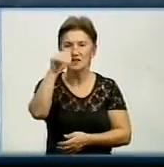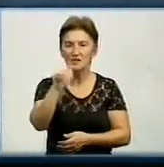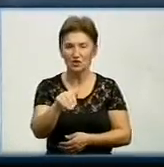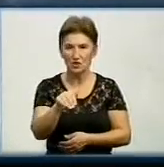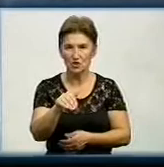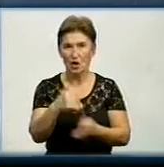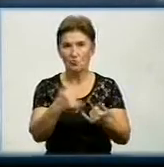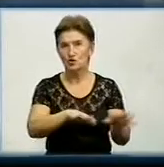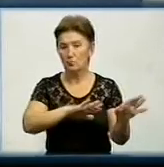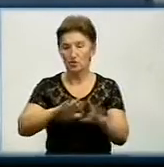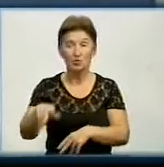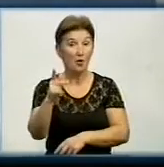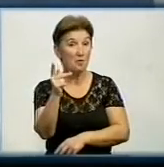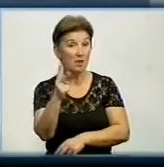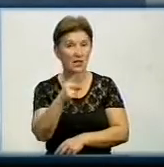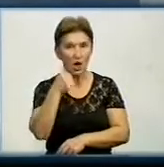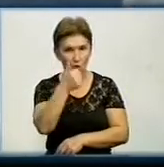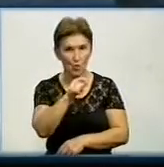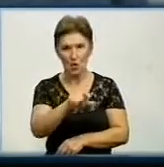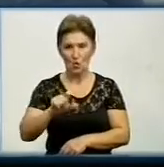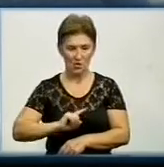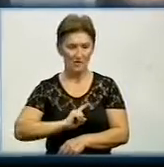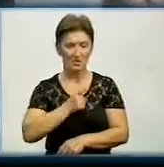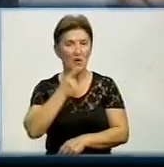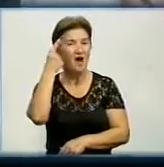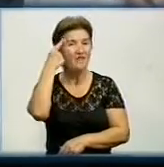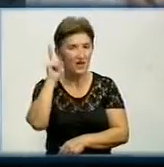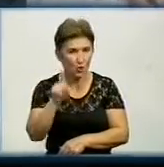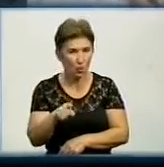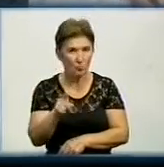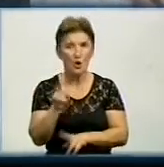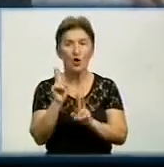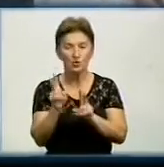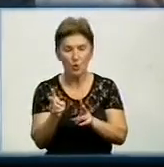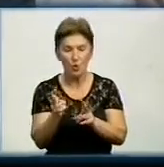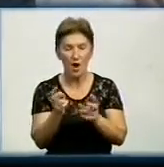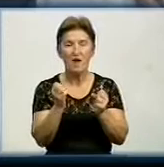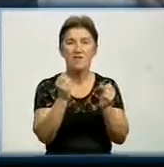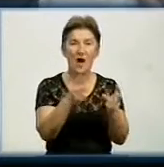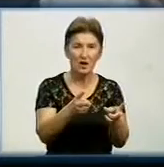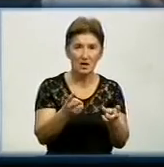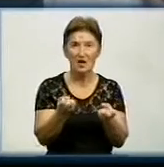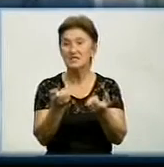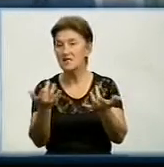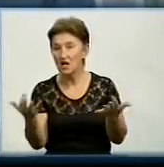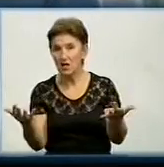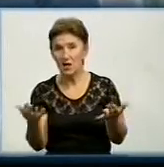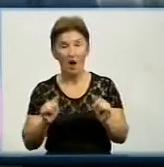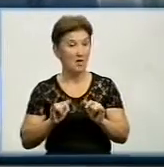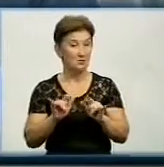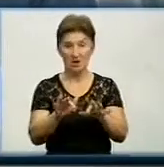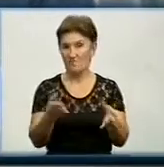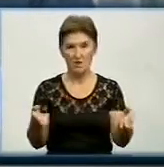Відтоді минуло півтора року. Люди обурюються. Відомо, хто крав, як і скільки. А справа досі не закрита. Що це за